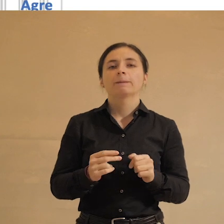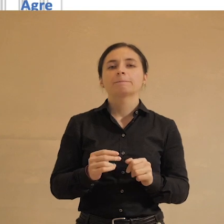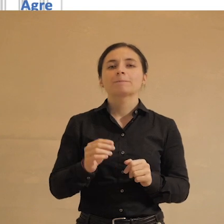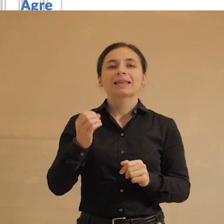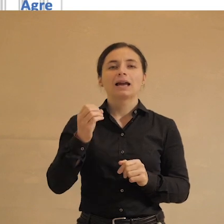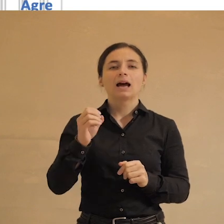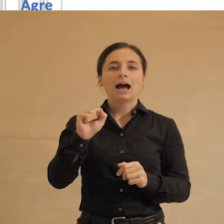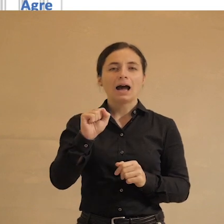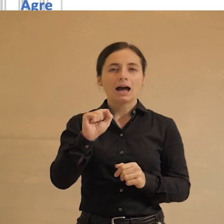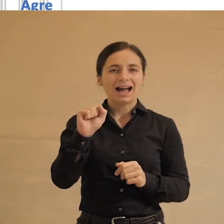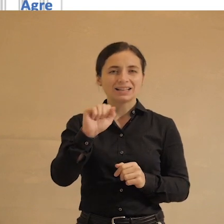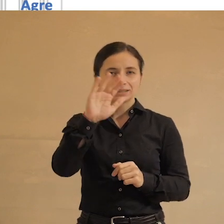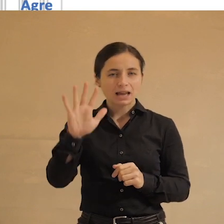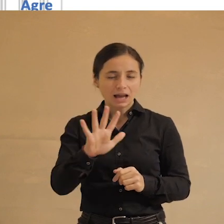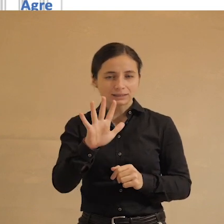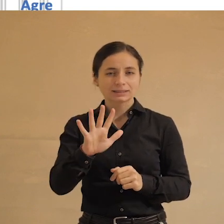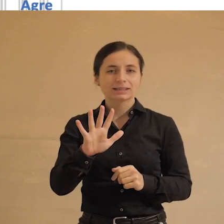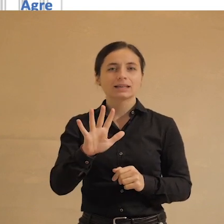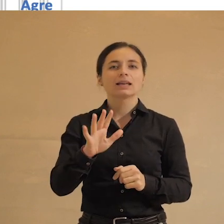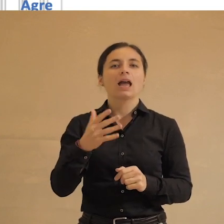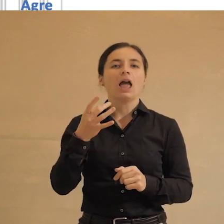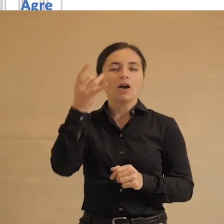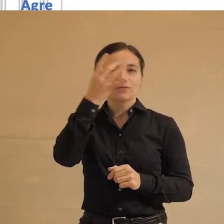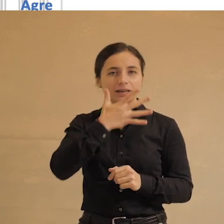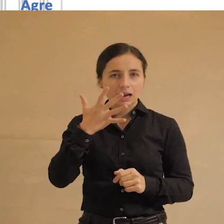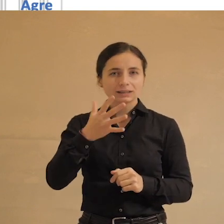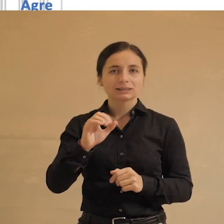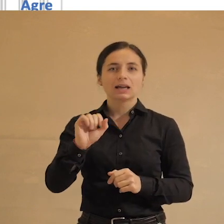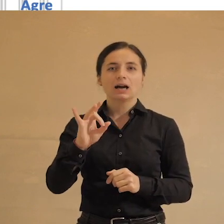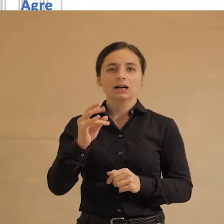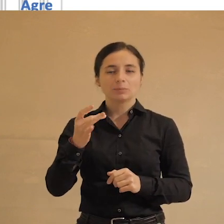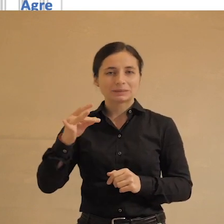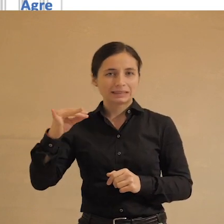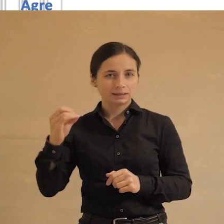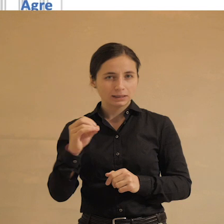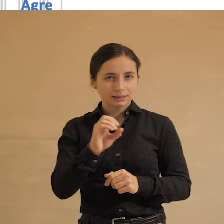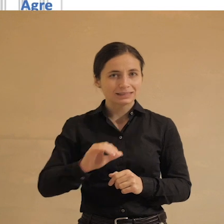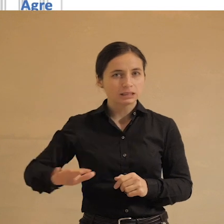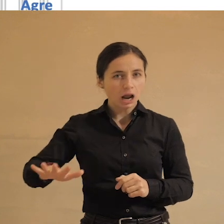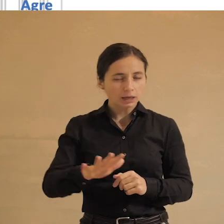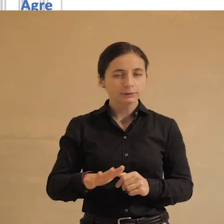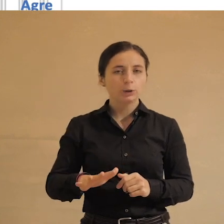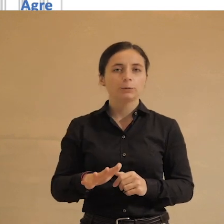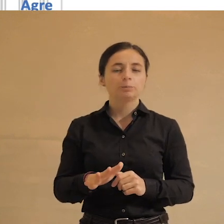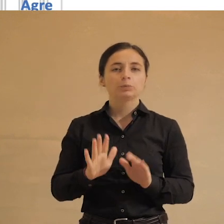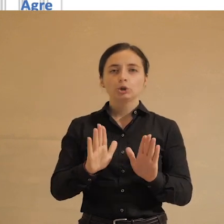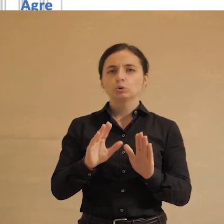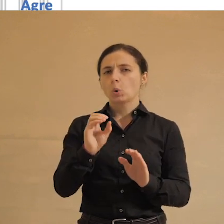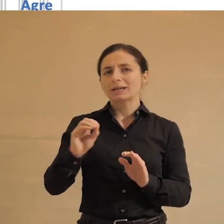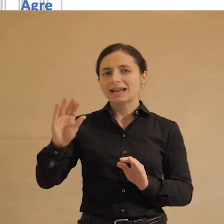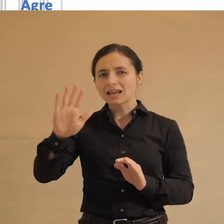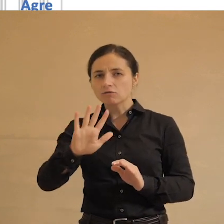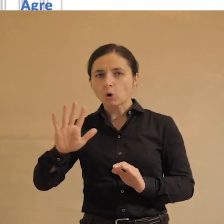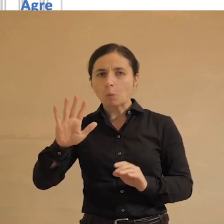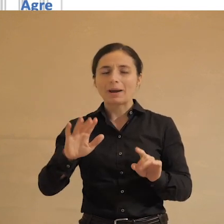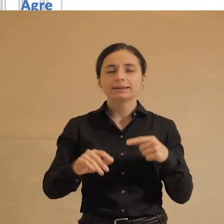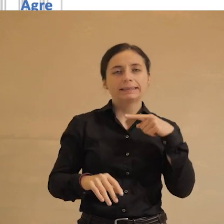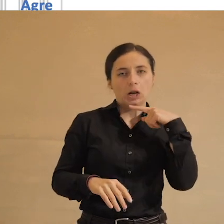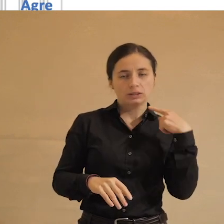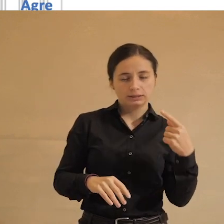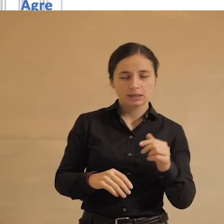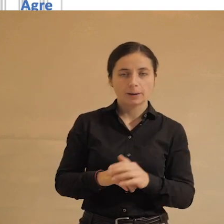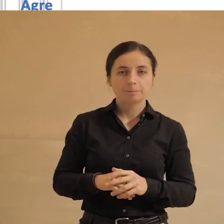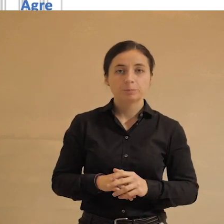азиатские, и африканские, и арабские, не только Европу и Россию.